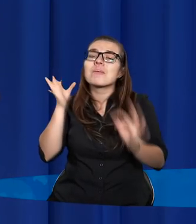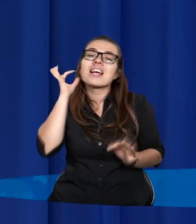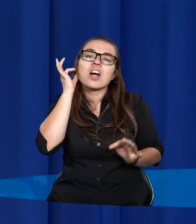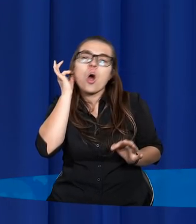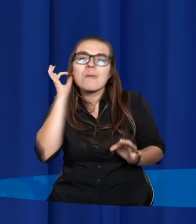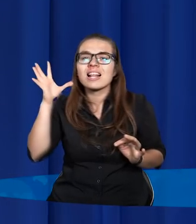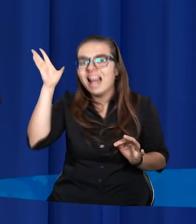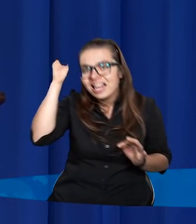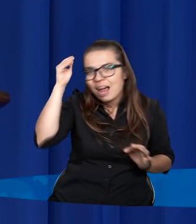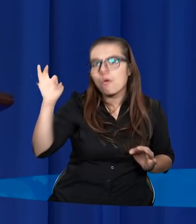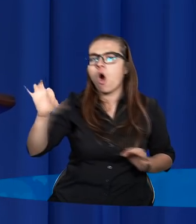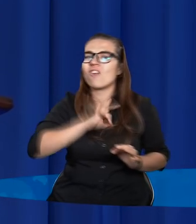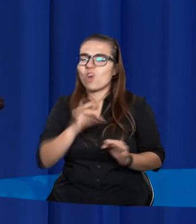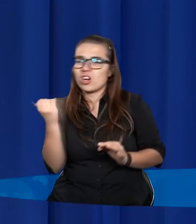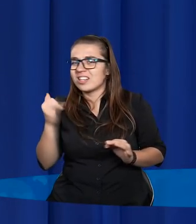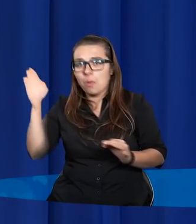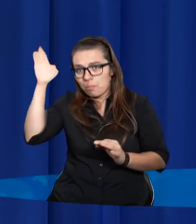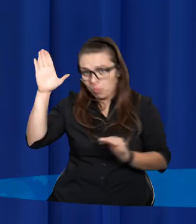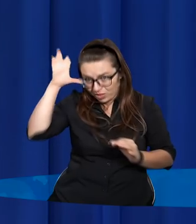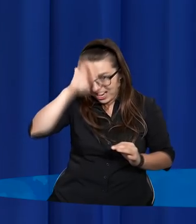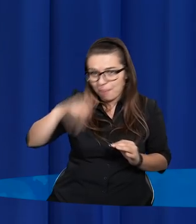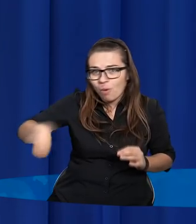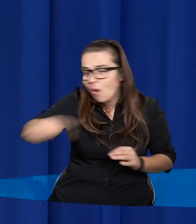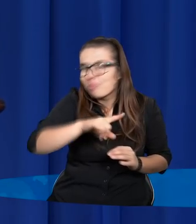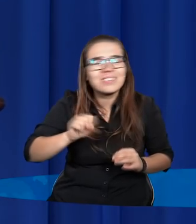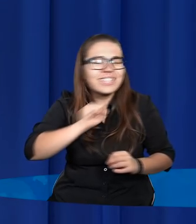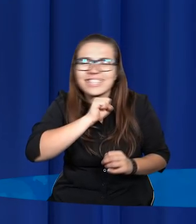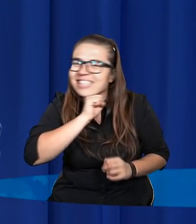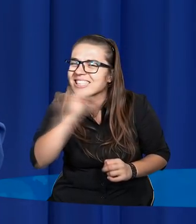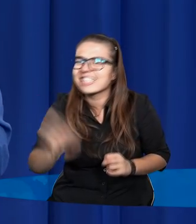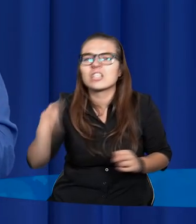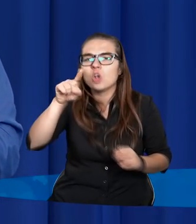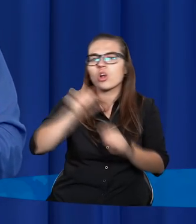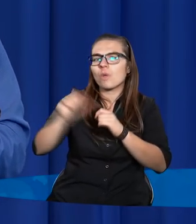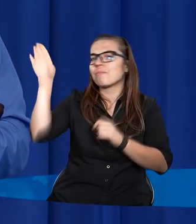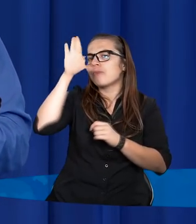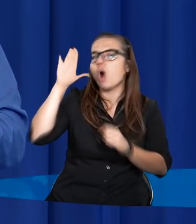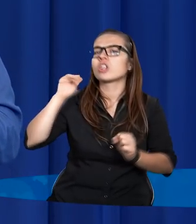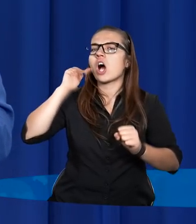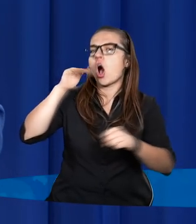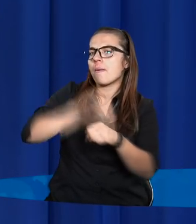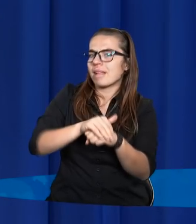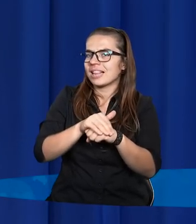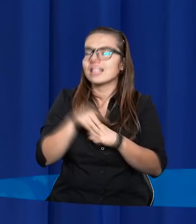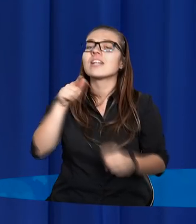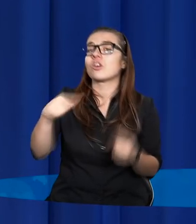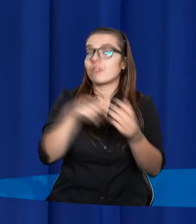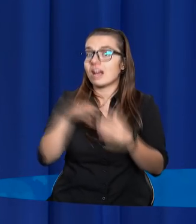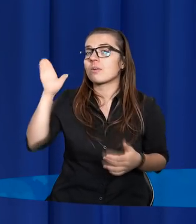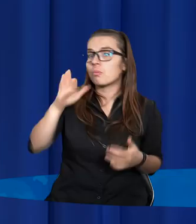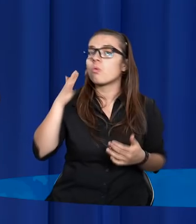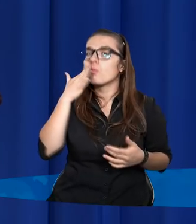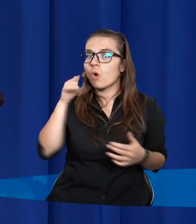o swoich dzieciach, to Pan Bóg nigdy o nas nie zapomni. To są Boże obietnice. Jeżeli Bóg mówi o tym, że właśnie